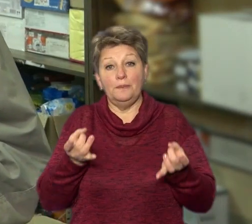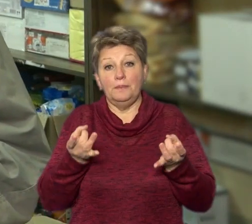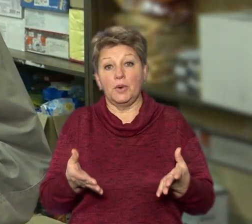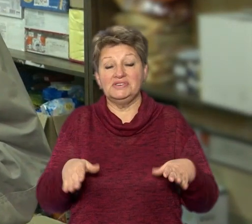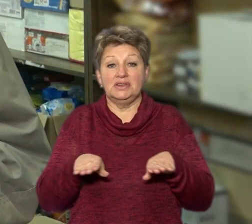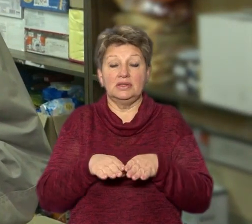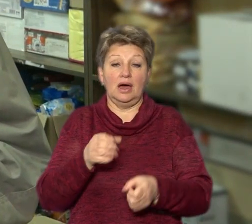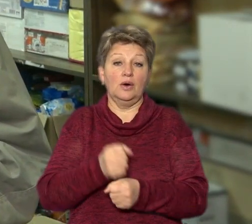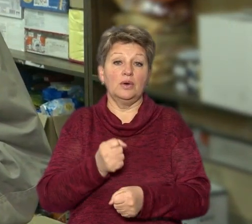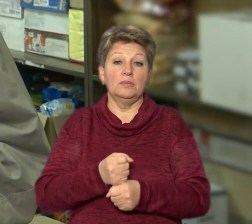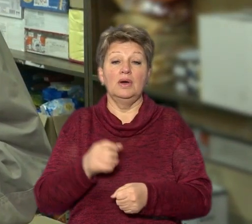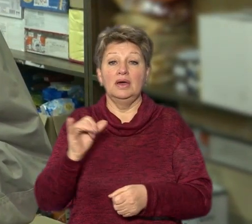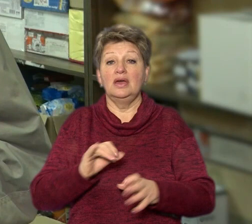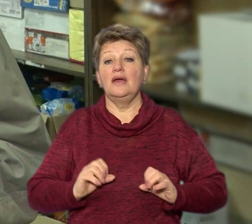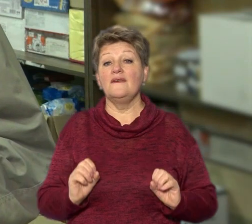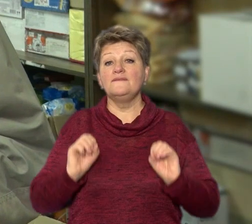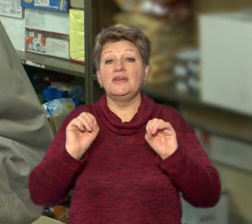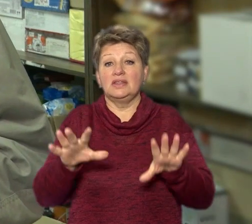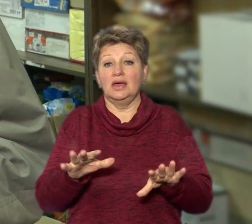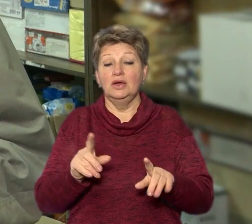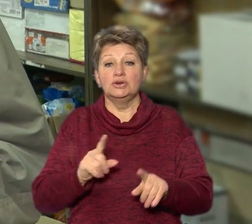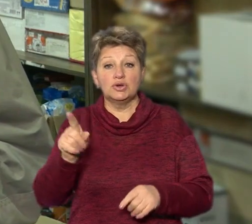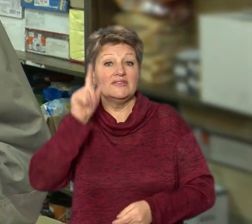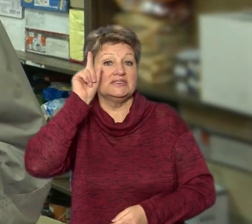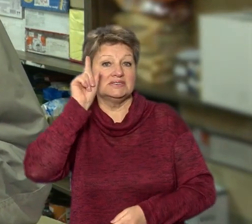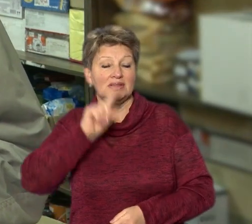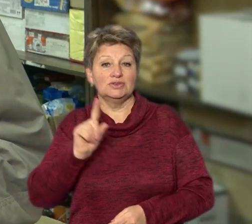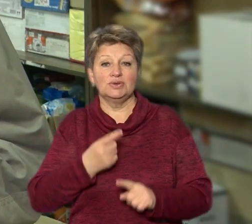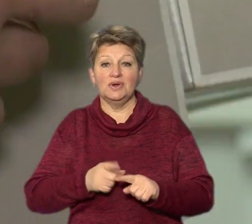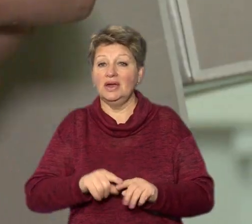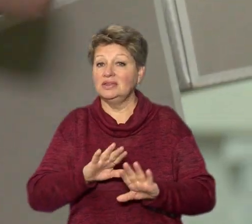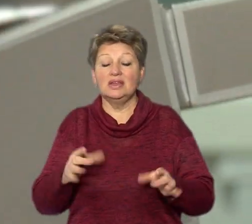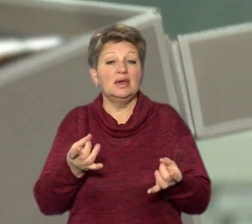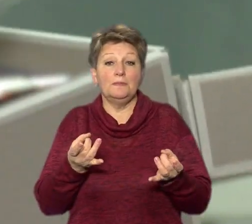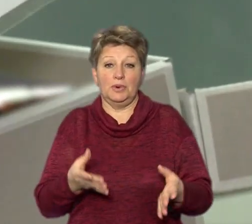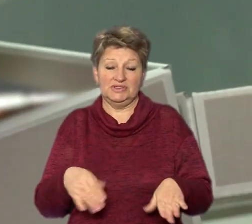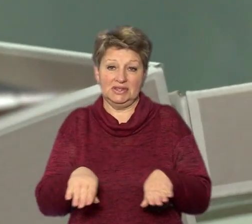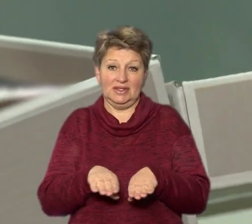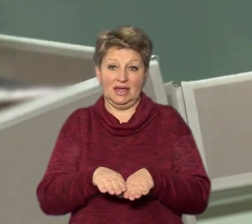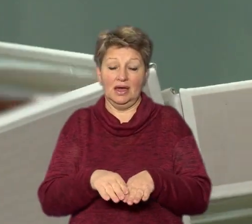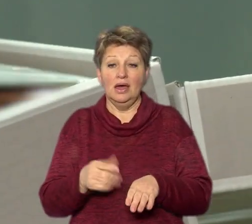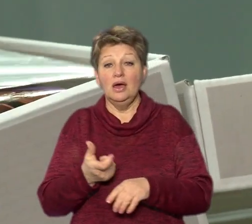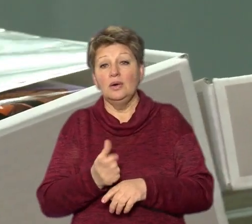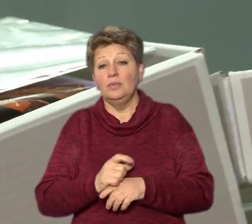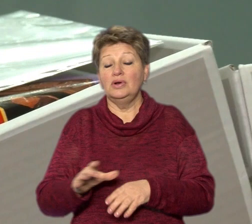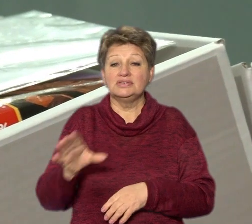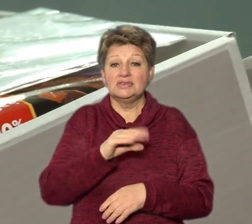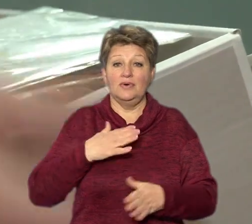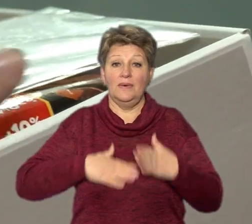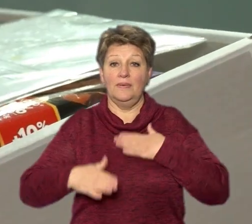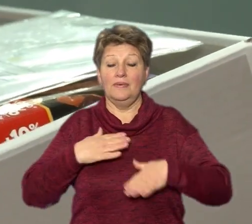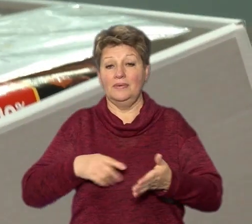робить і віддає такі жертви, що він знає, що це все не просто так. Говорить, найбільше тішить в таких передачках